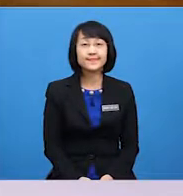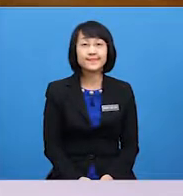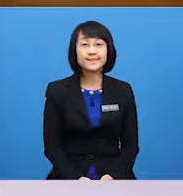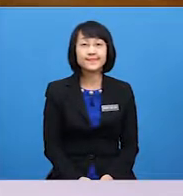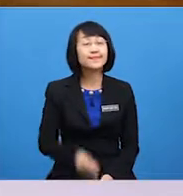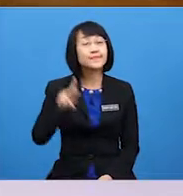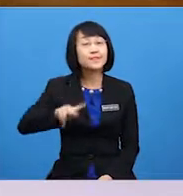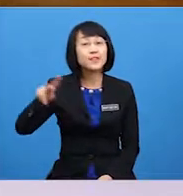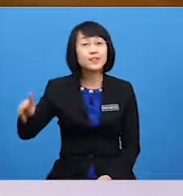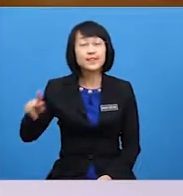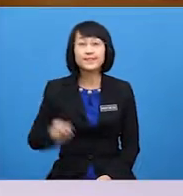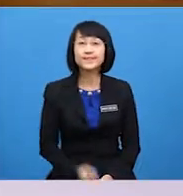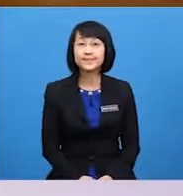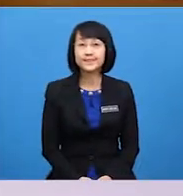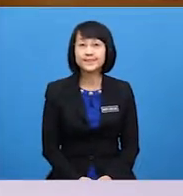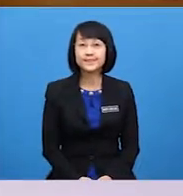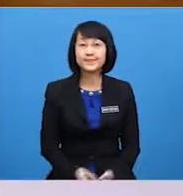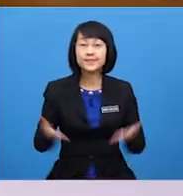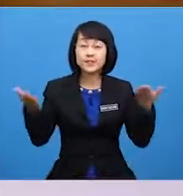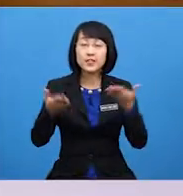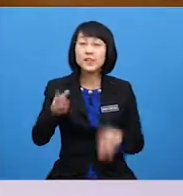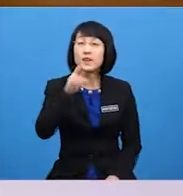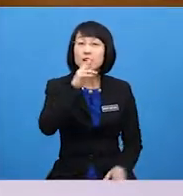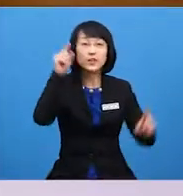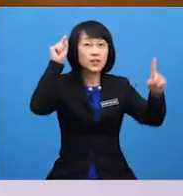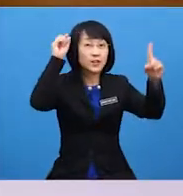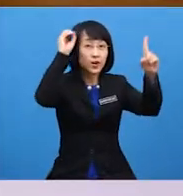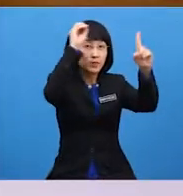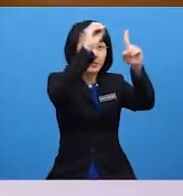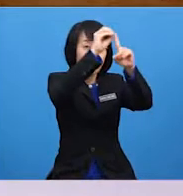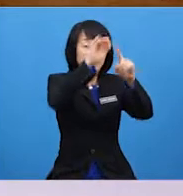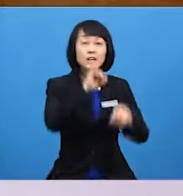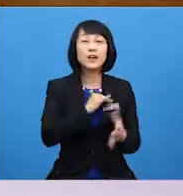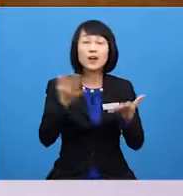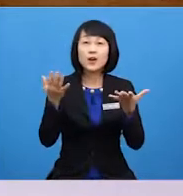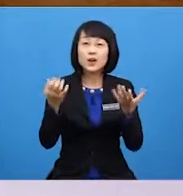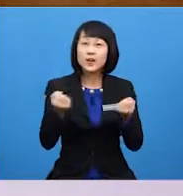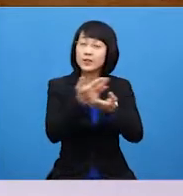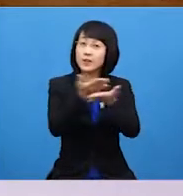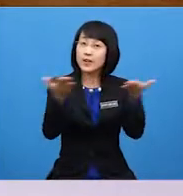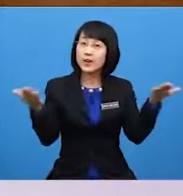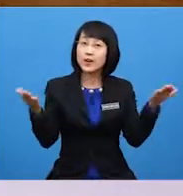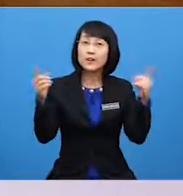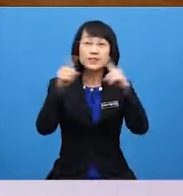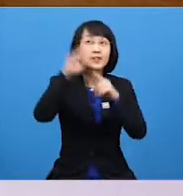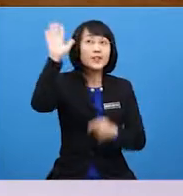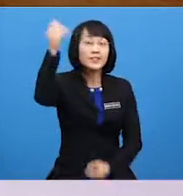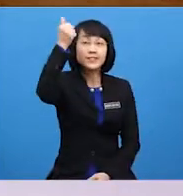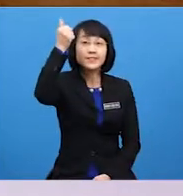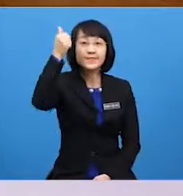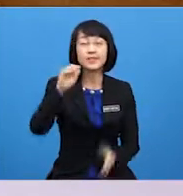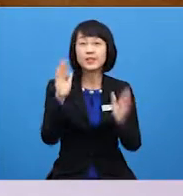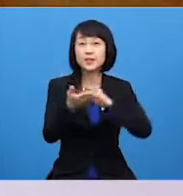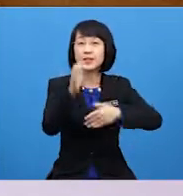Pupils, here are the objectives that I would like you all to achieve by